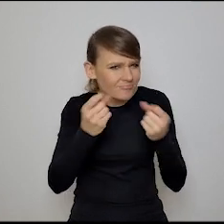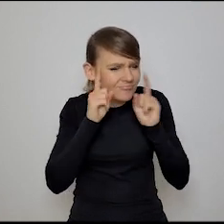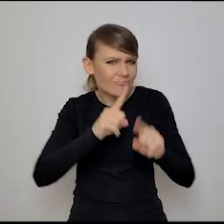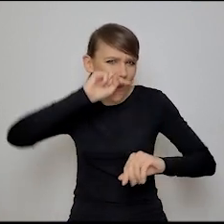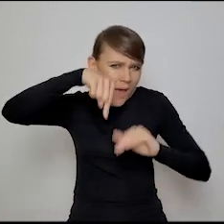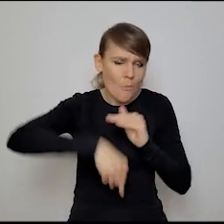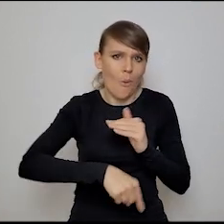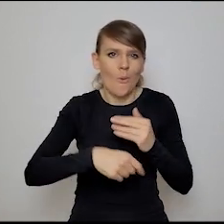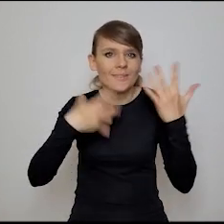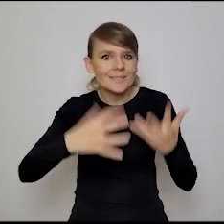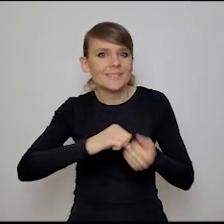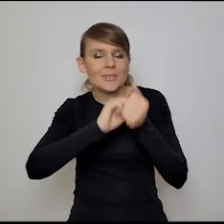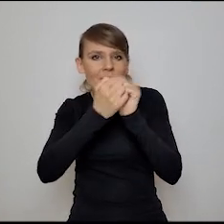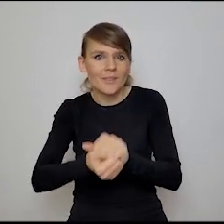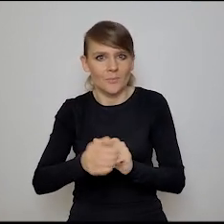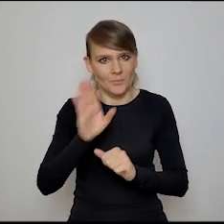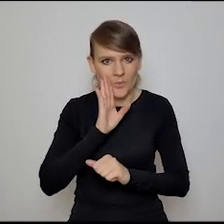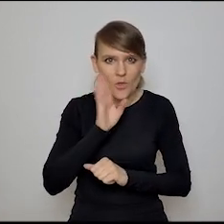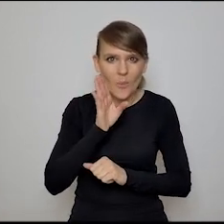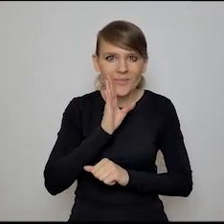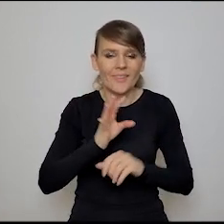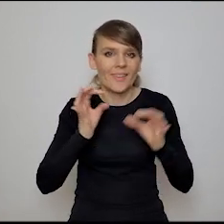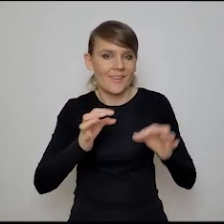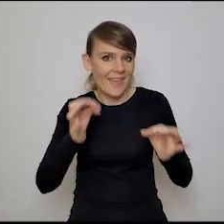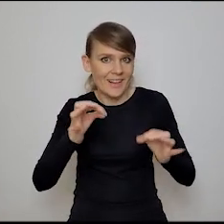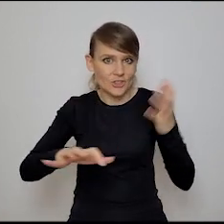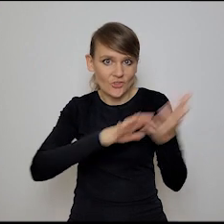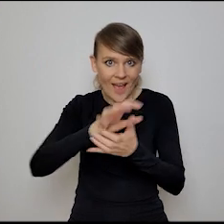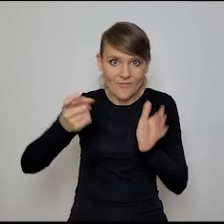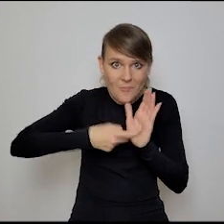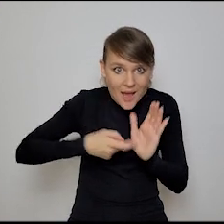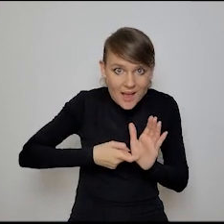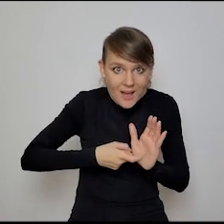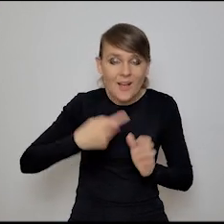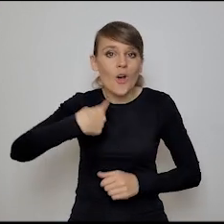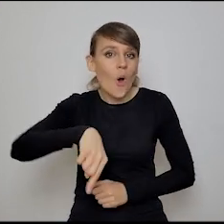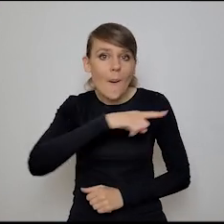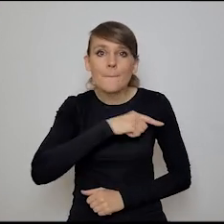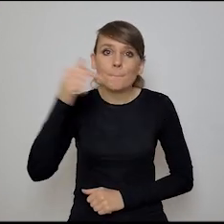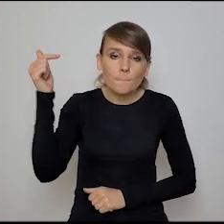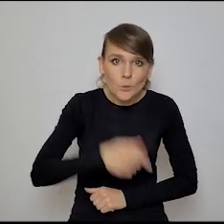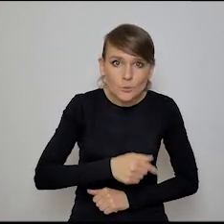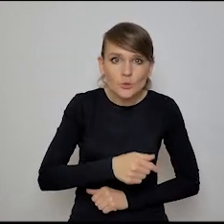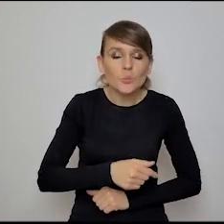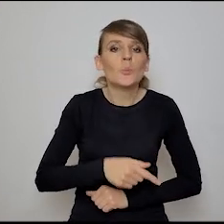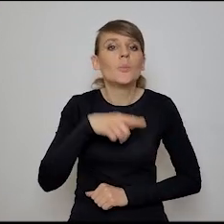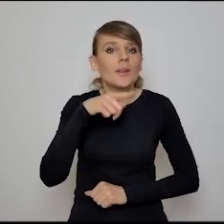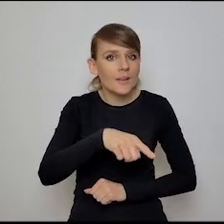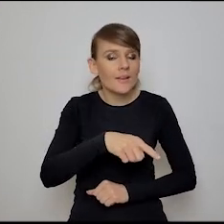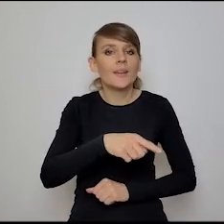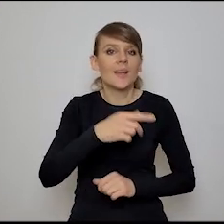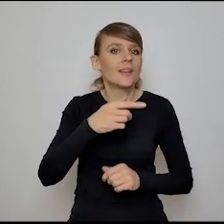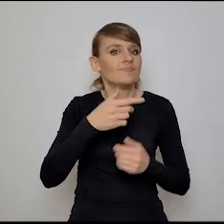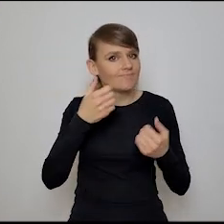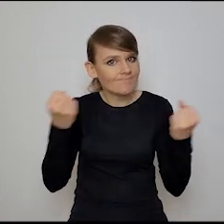zmieniać się tak, jak teraz od tego od nas wymaga świat, to musimy absolutnie zainwestować